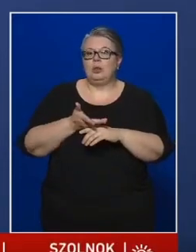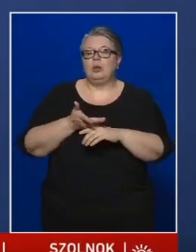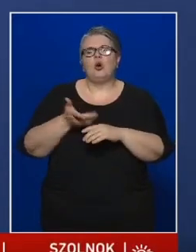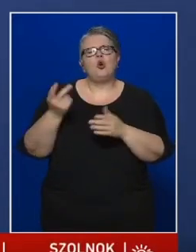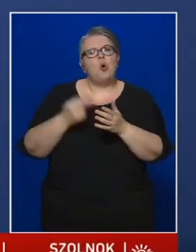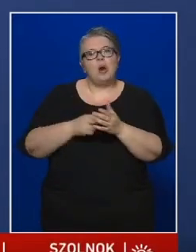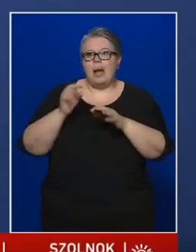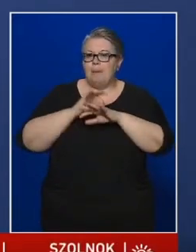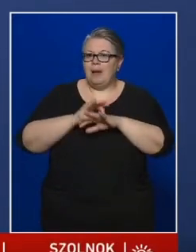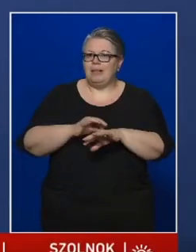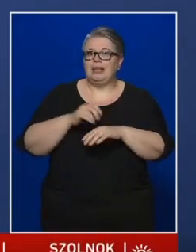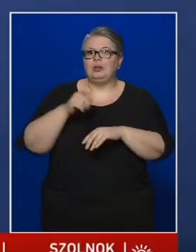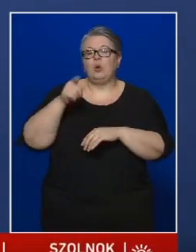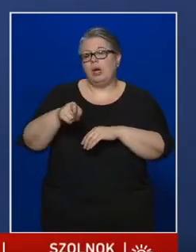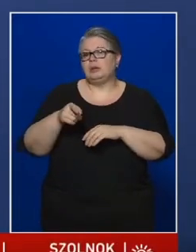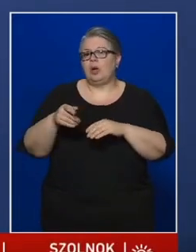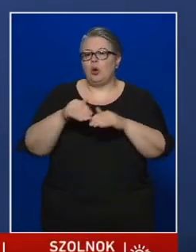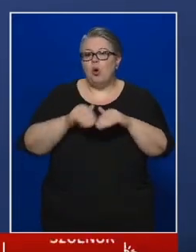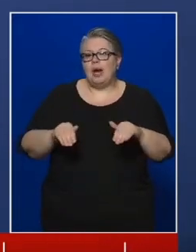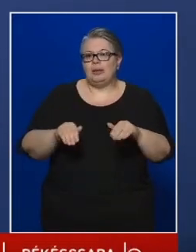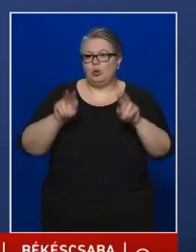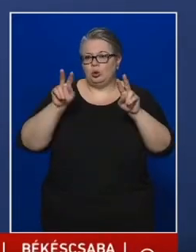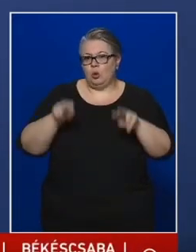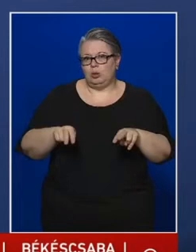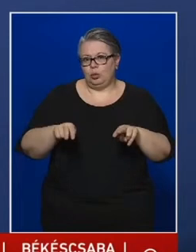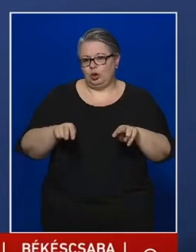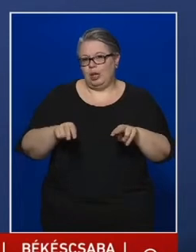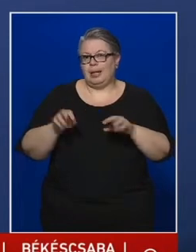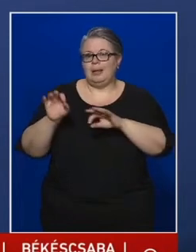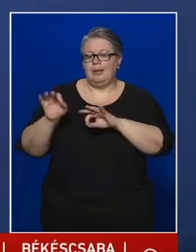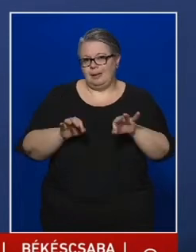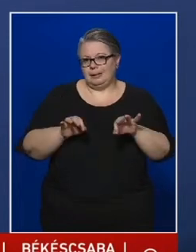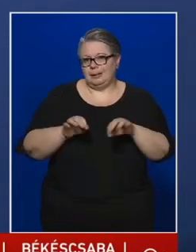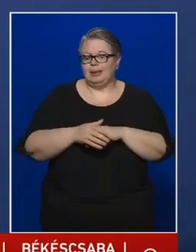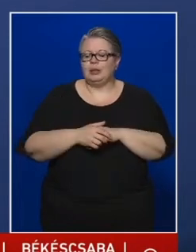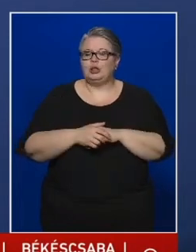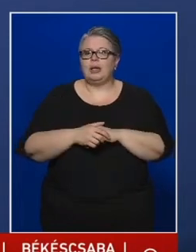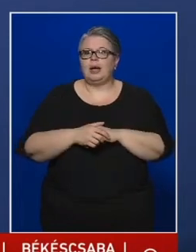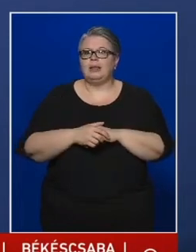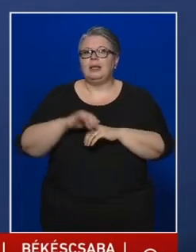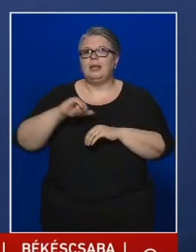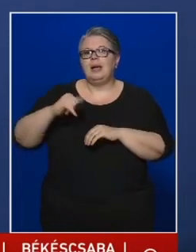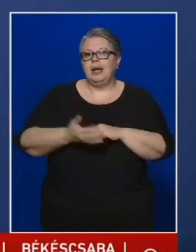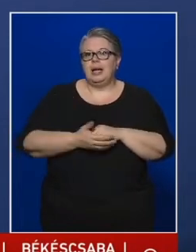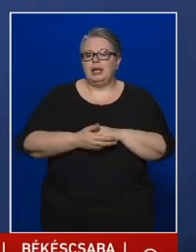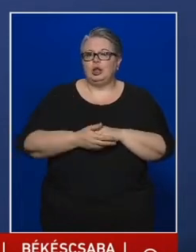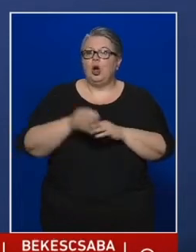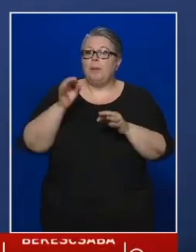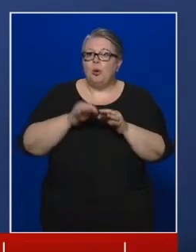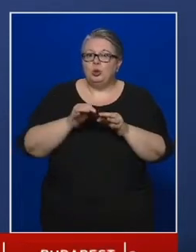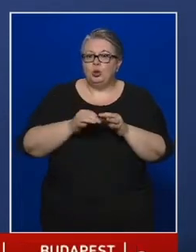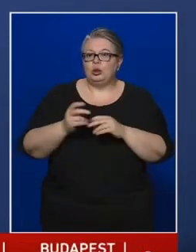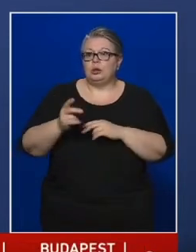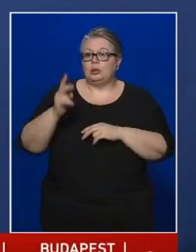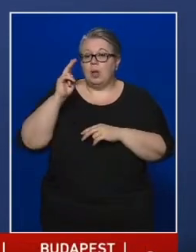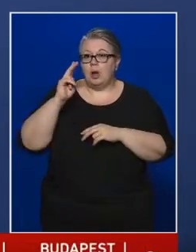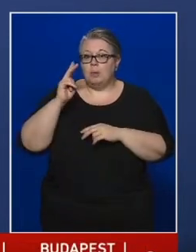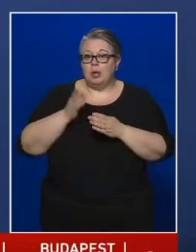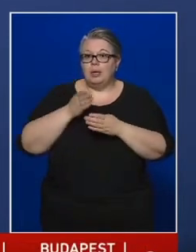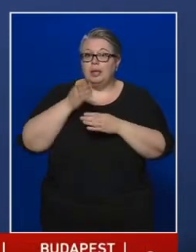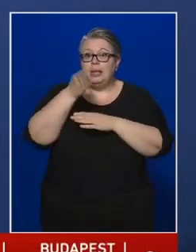bevezettük azokat a korlátozó hatósági intézkedéseket, és pontos szakmai